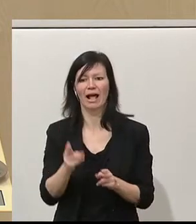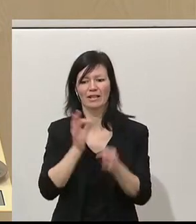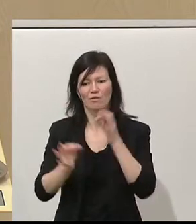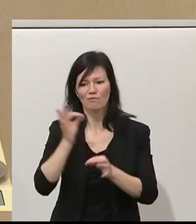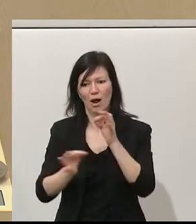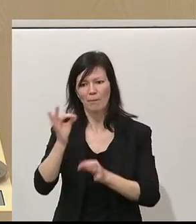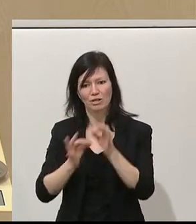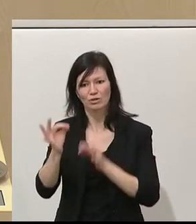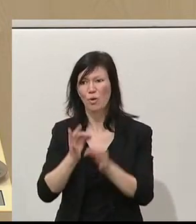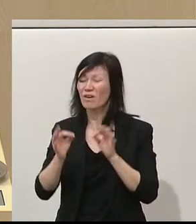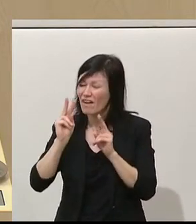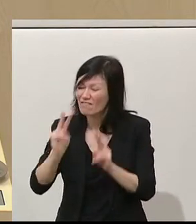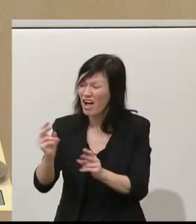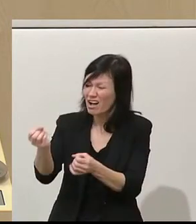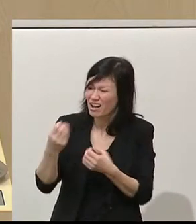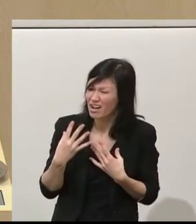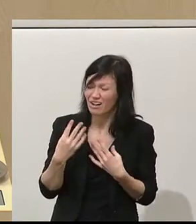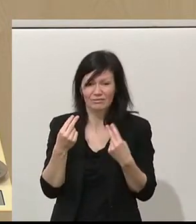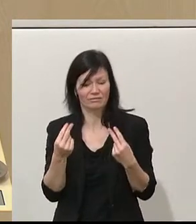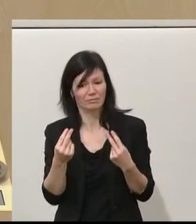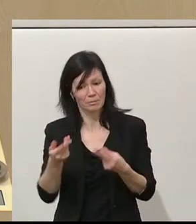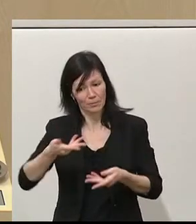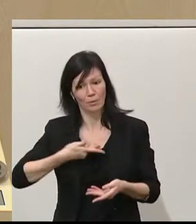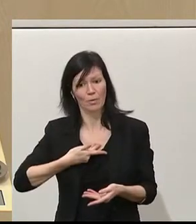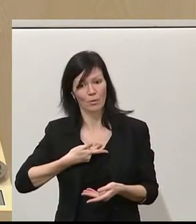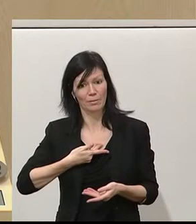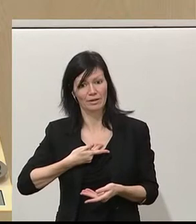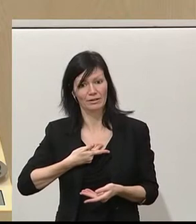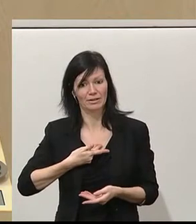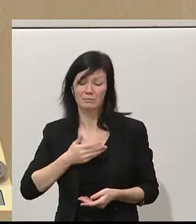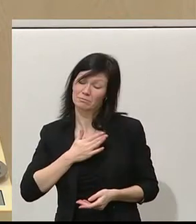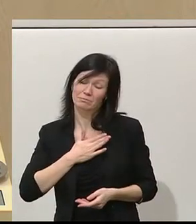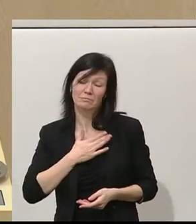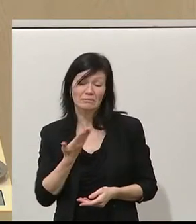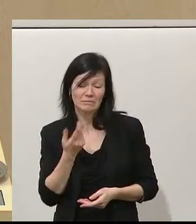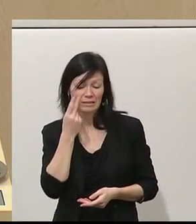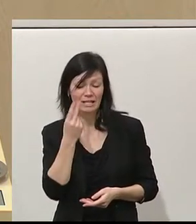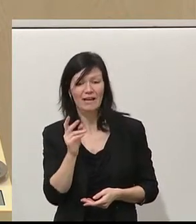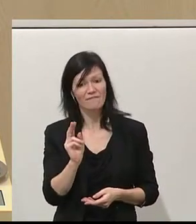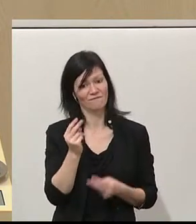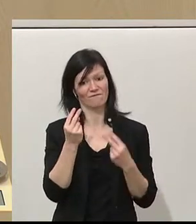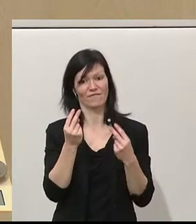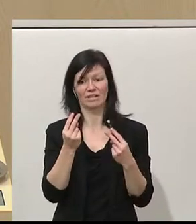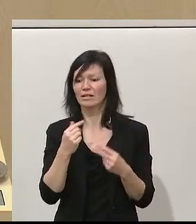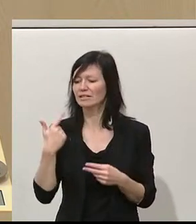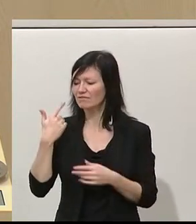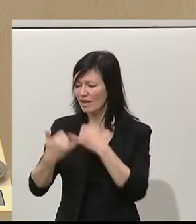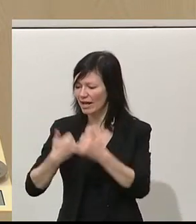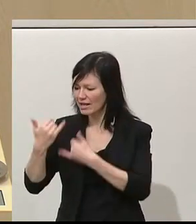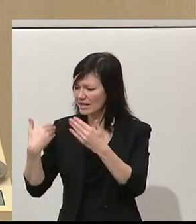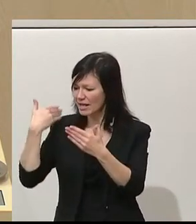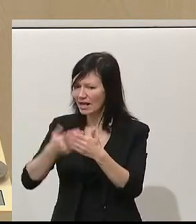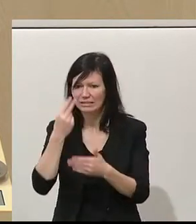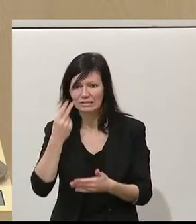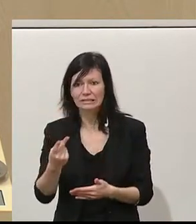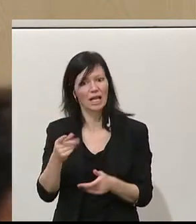Antworten erhalten und gerade letztere scheint mir sehr, sehr wichtig, weil wir auch die letzten zwei Jahre es mit Angriffen auf